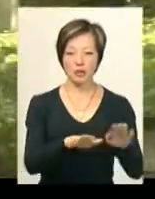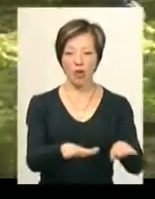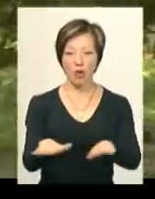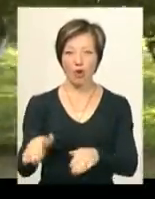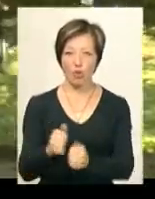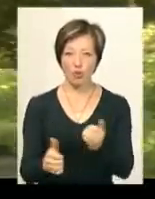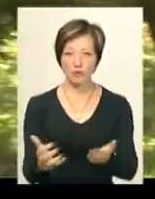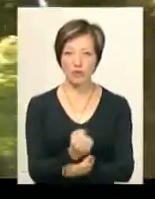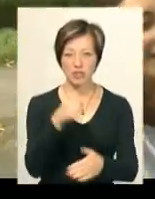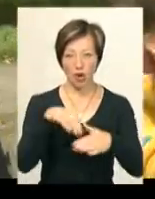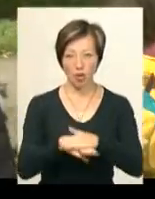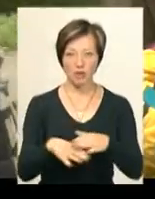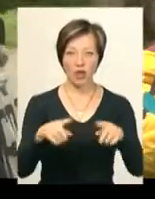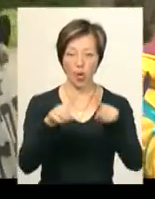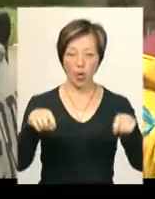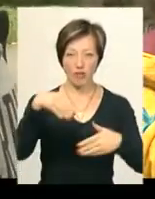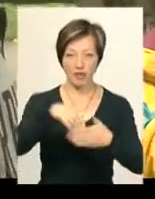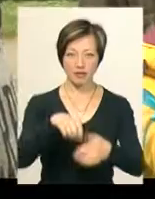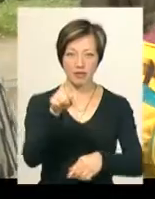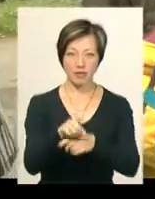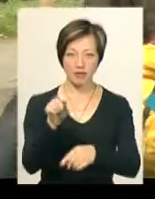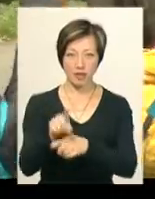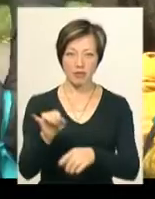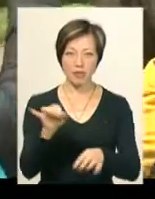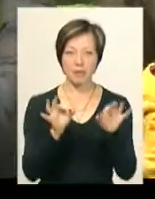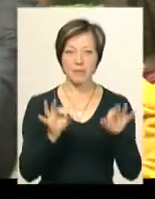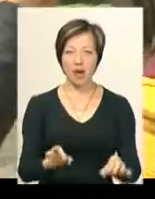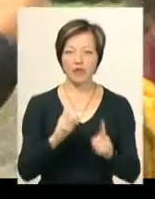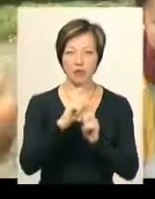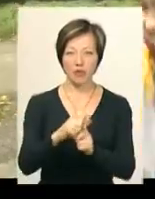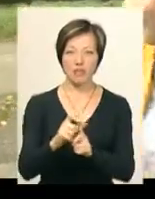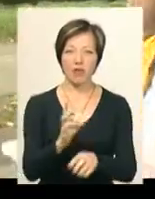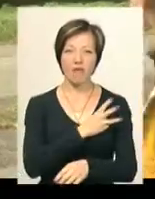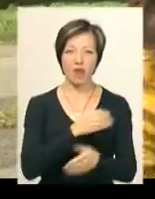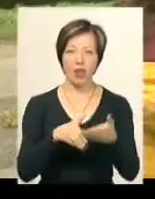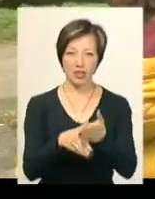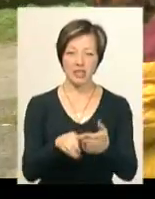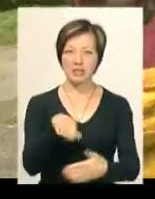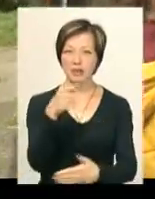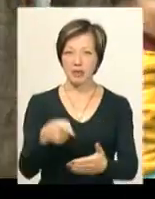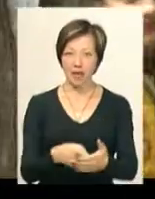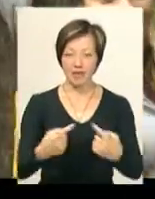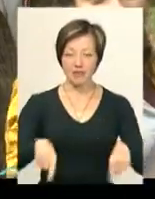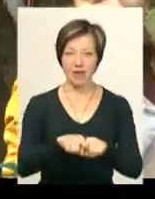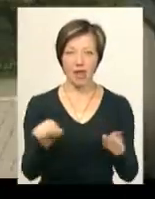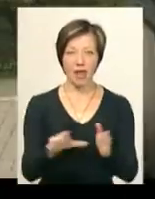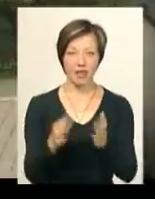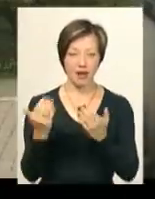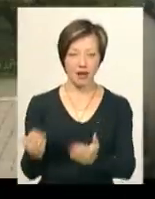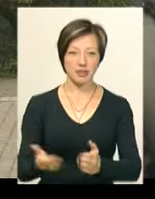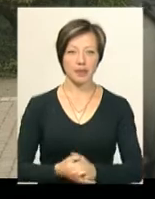На кожній відшукати заховані конверти з теоретичними завданнями і правильно відповісти на них волонтерам. Запитання зі сфери енергетики.